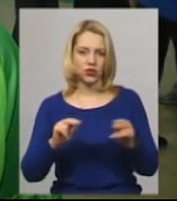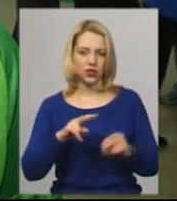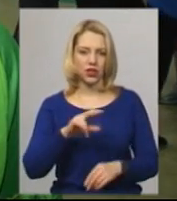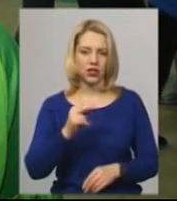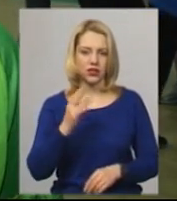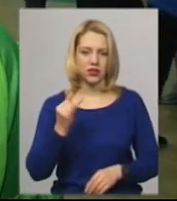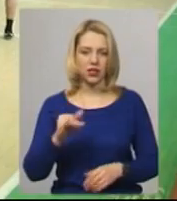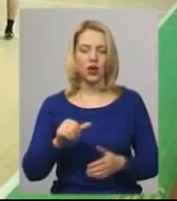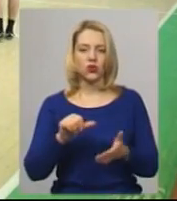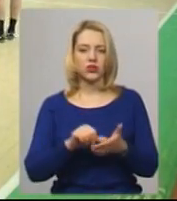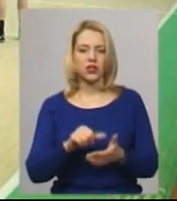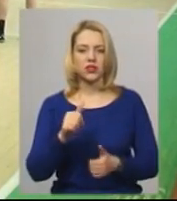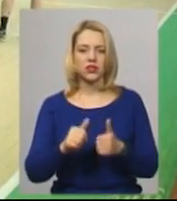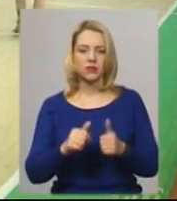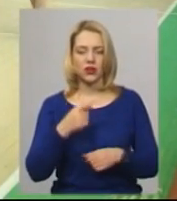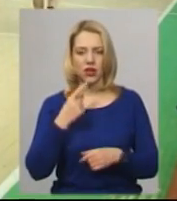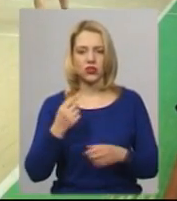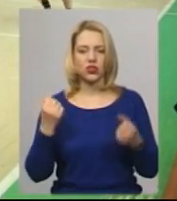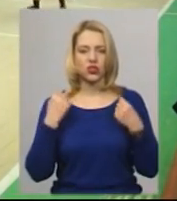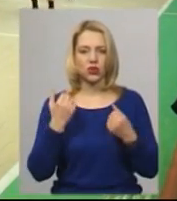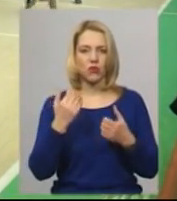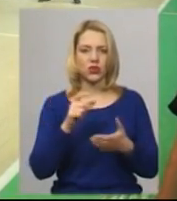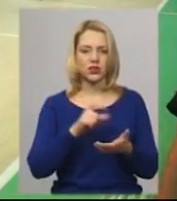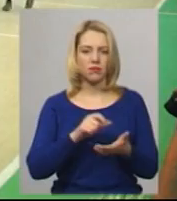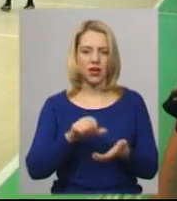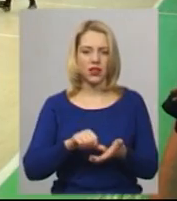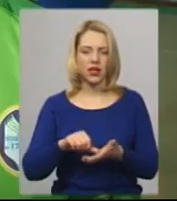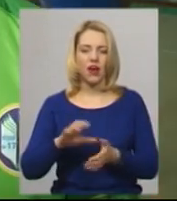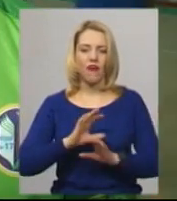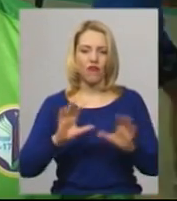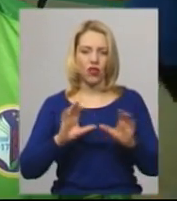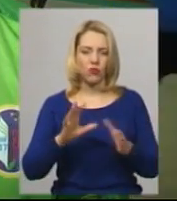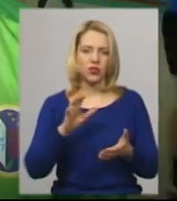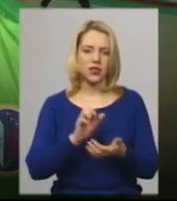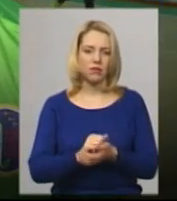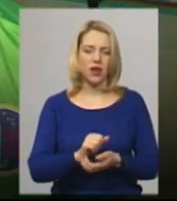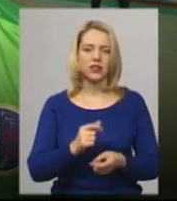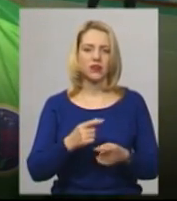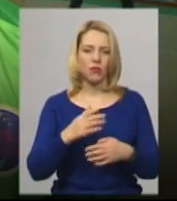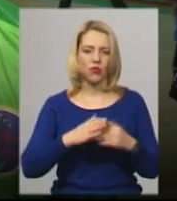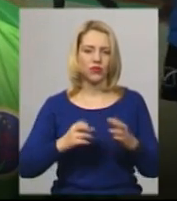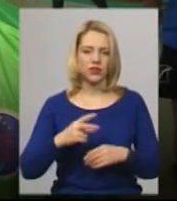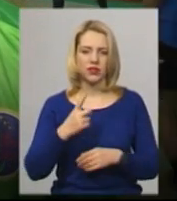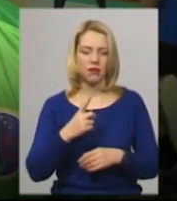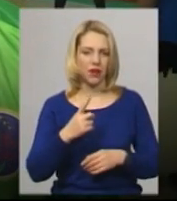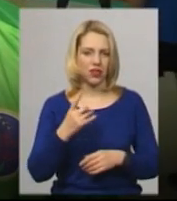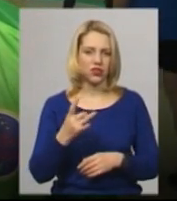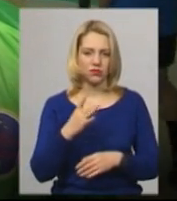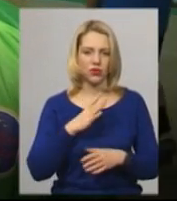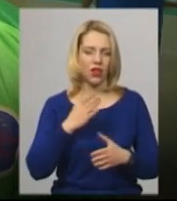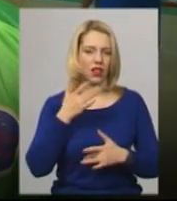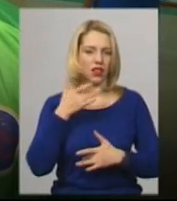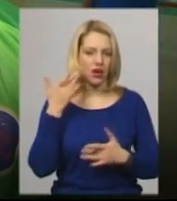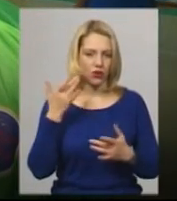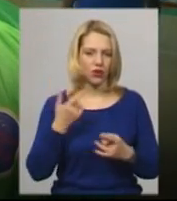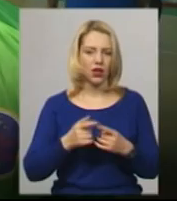Ярослава Дуренко каже, деякі спортсмени їхньої команди волейболом займалися професійно. Першу партію вдалося нам дуже легко. Перемогли